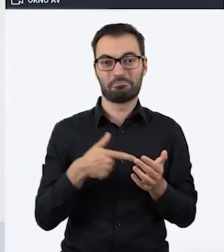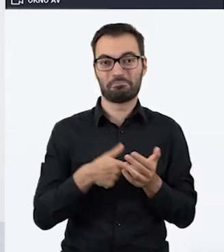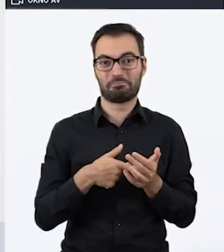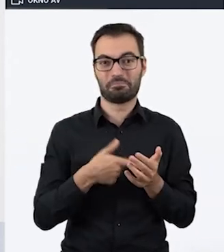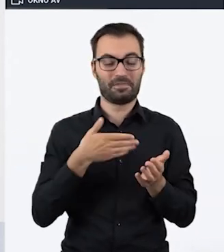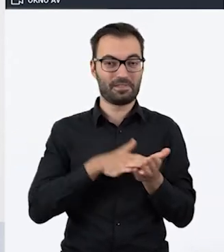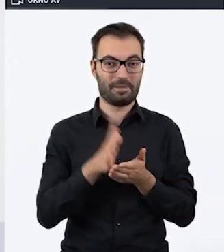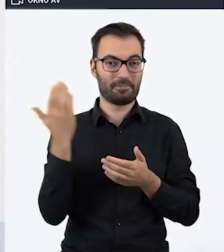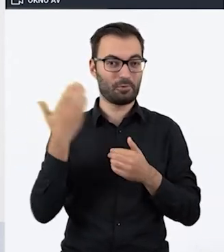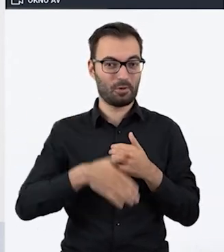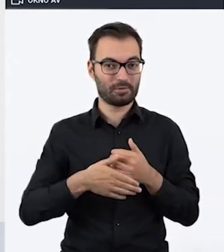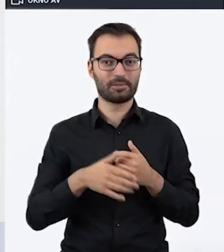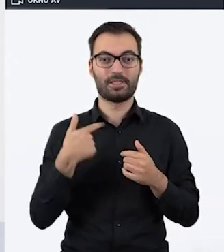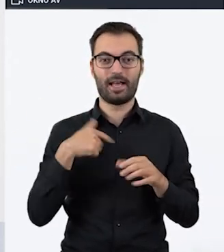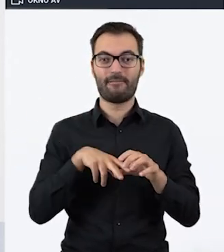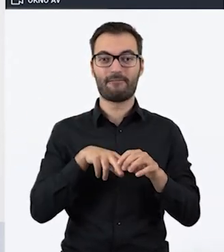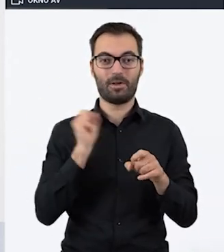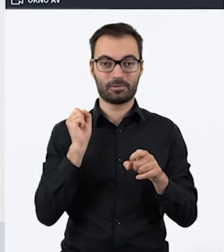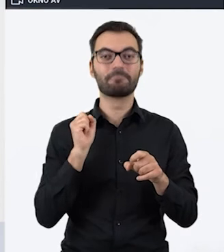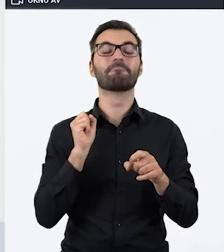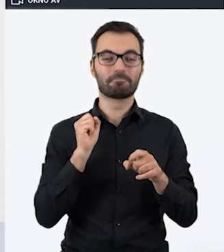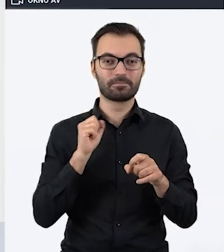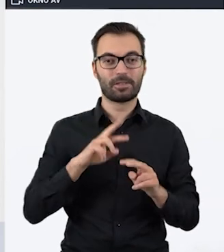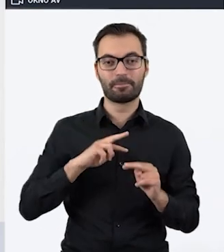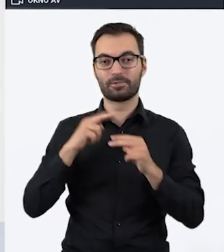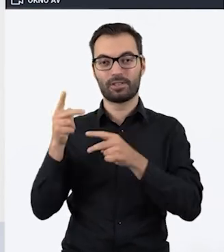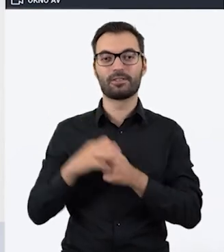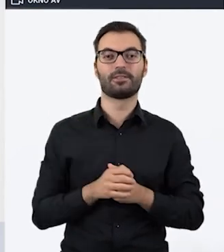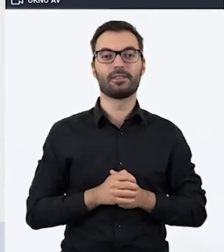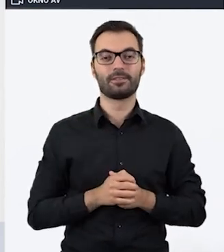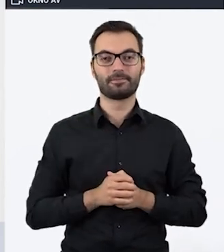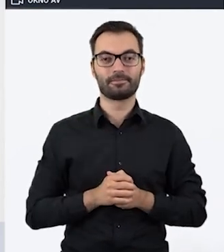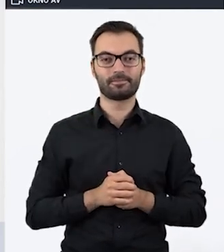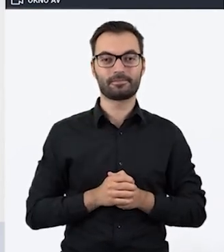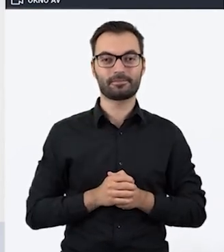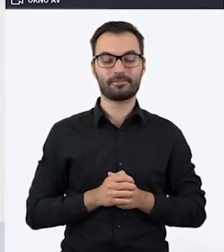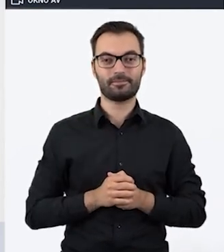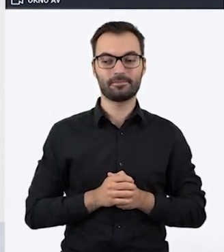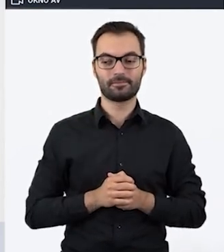o wstęp. Ja się wyłączam i oddaję głos Kseni i Wojtkowi.